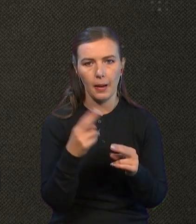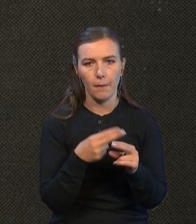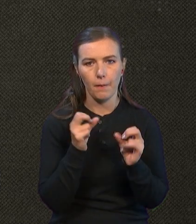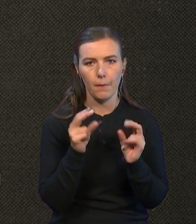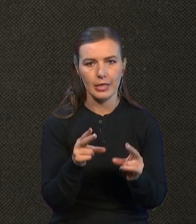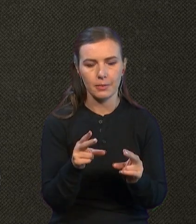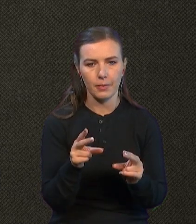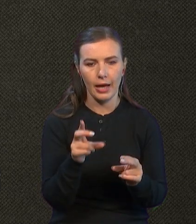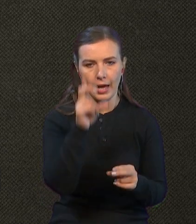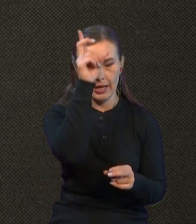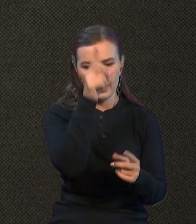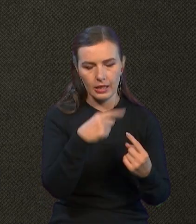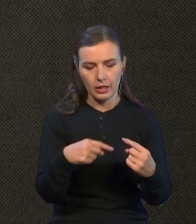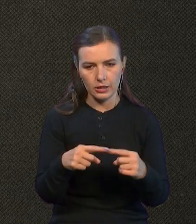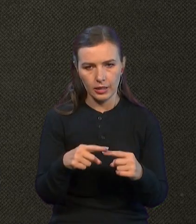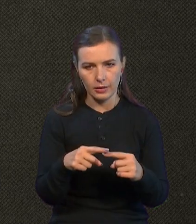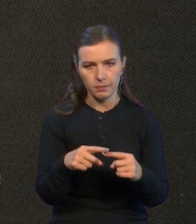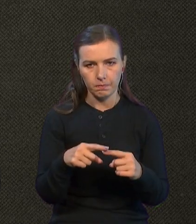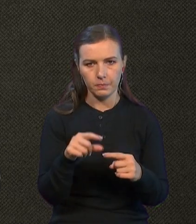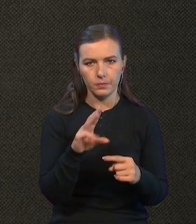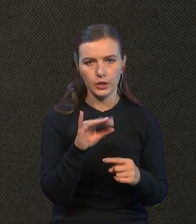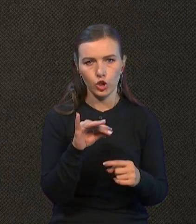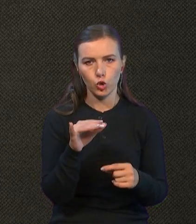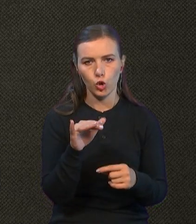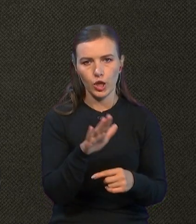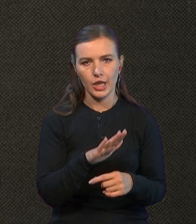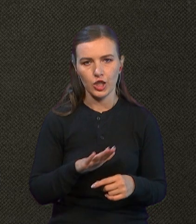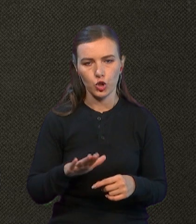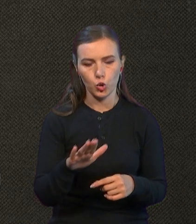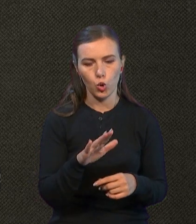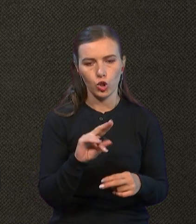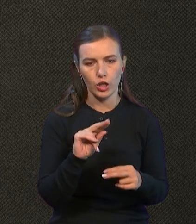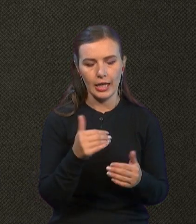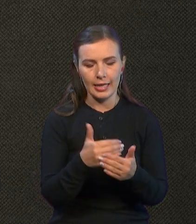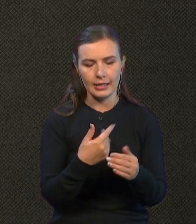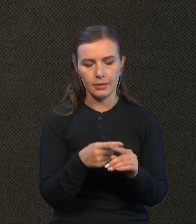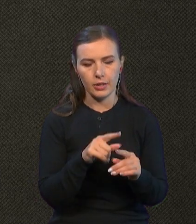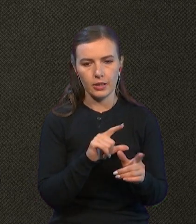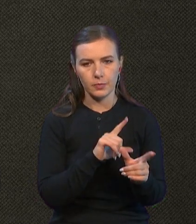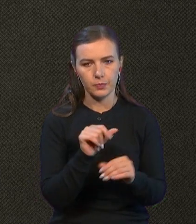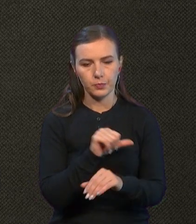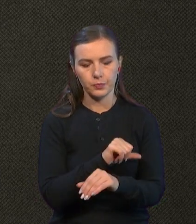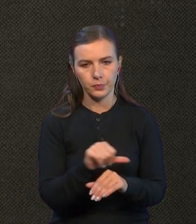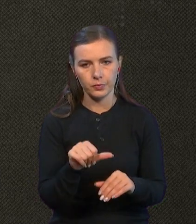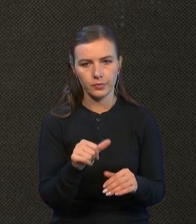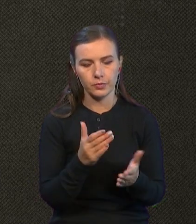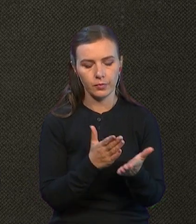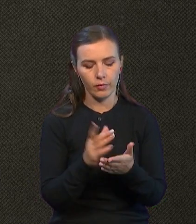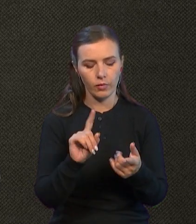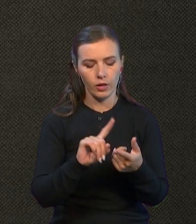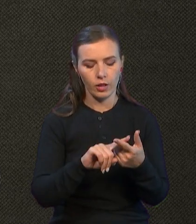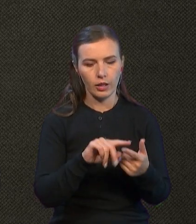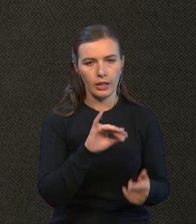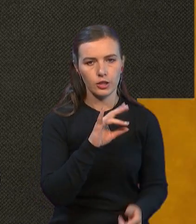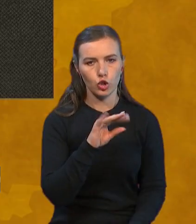Шенгенської зони ще до того, як вона перетне кордон. Зараз на прямому зв'язку із нашою студією Ірина Сушко,